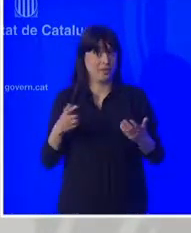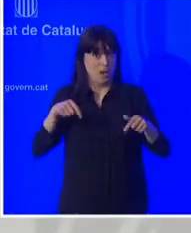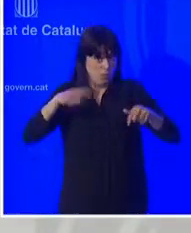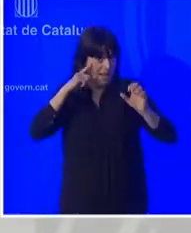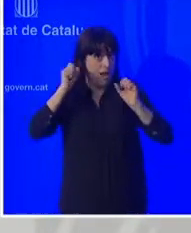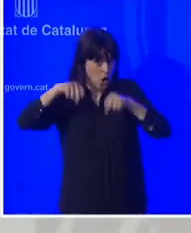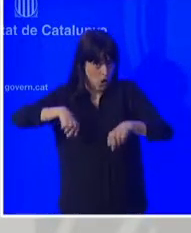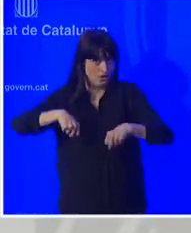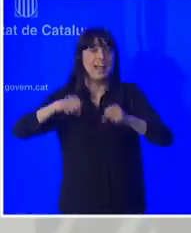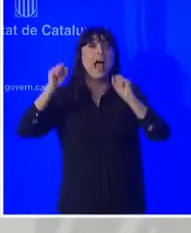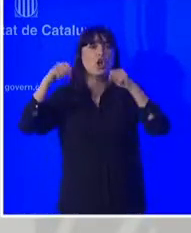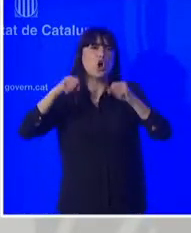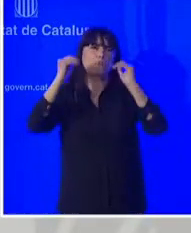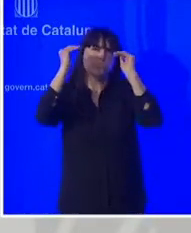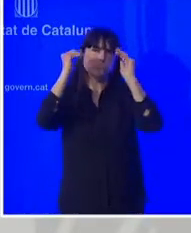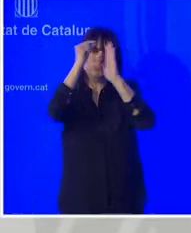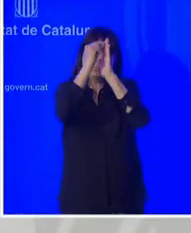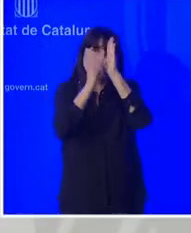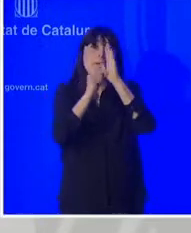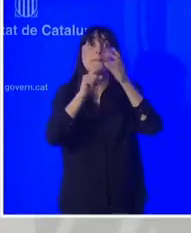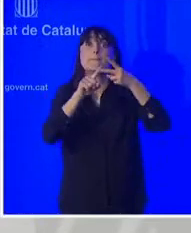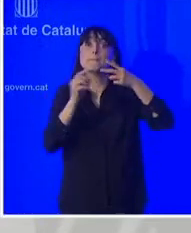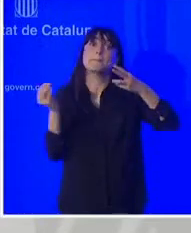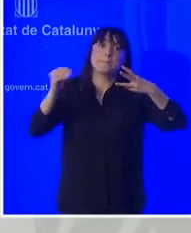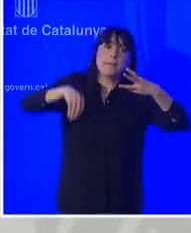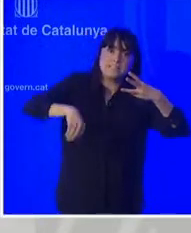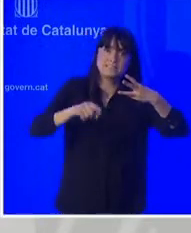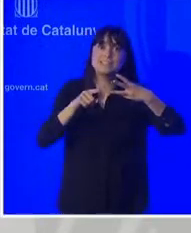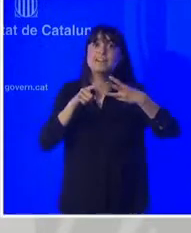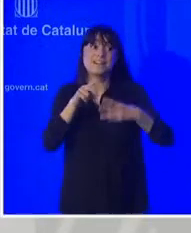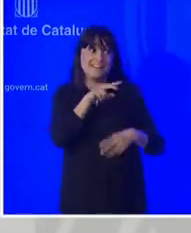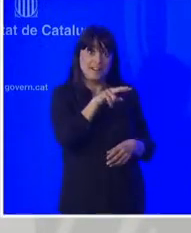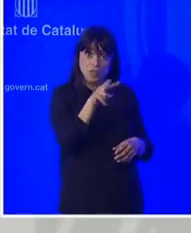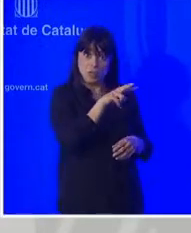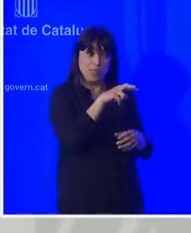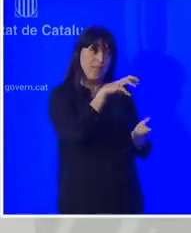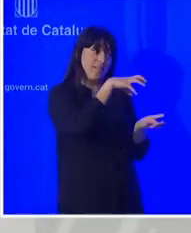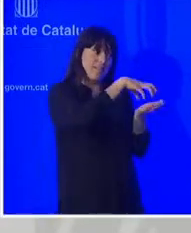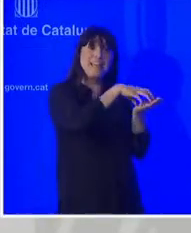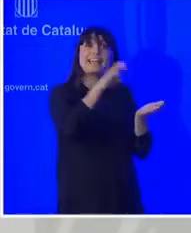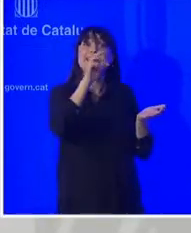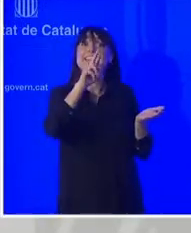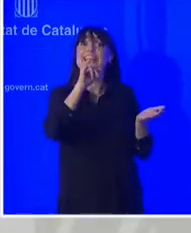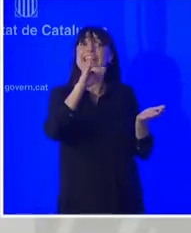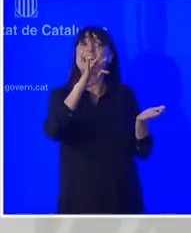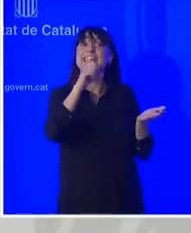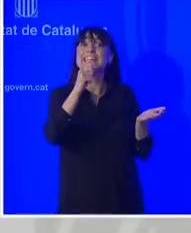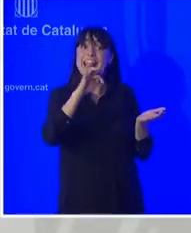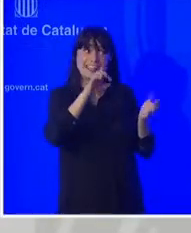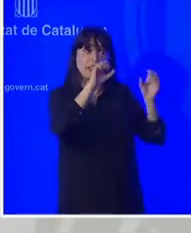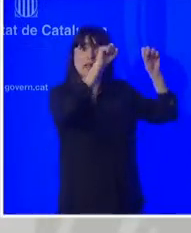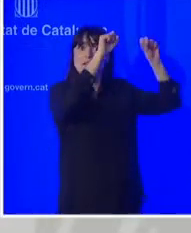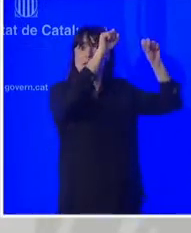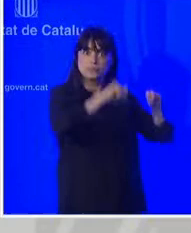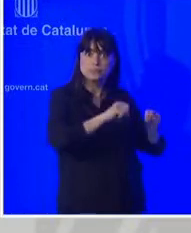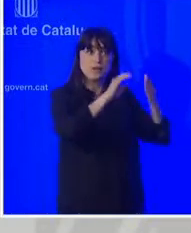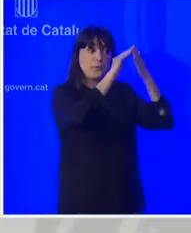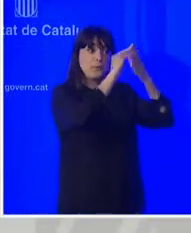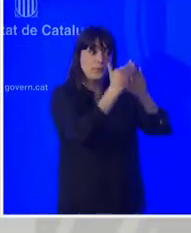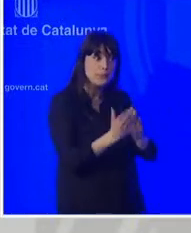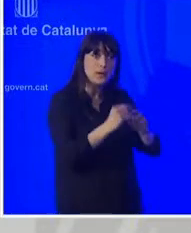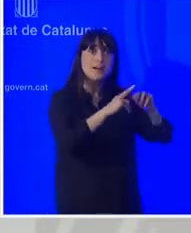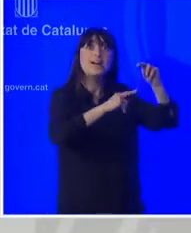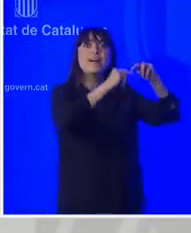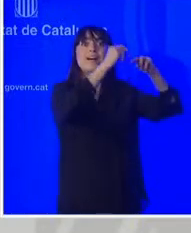construcció de més de 400 habitatges de protecció oficial on ara hi ha la presó de la Trinitat Vella i tot el seu entorn.